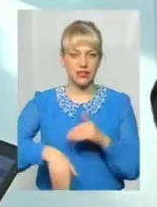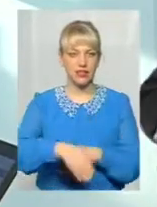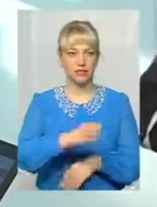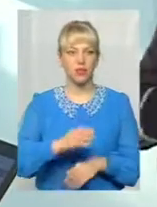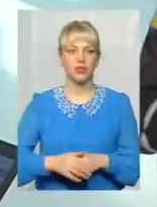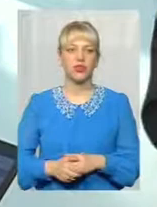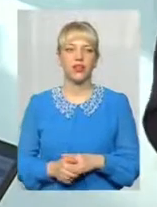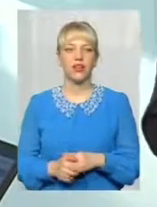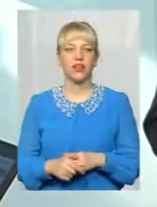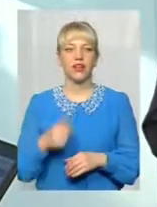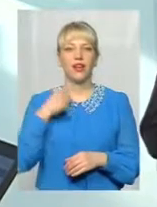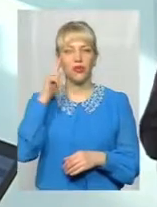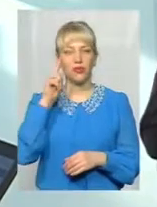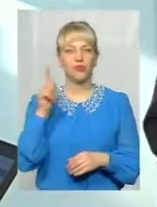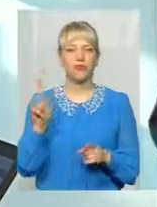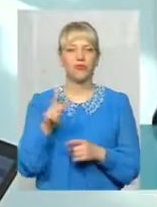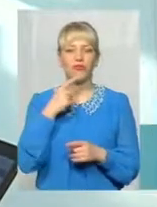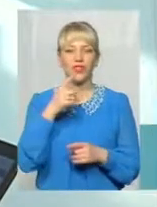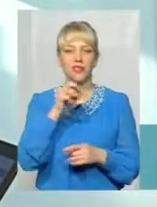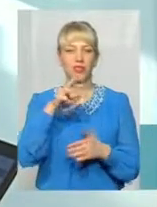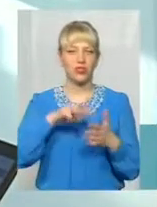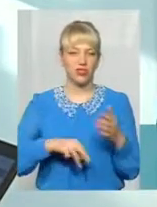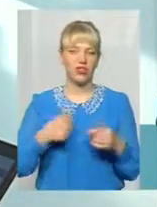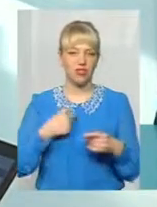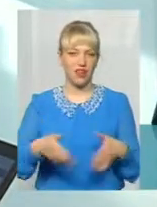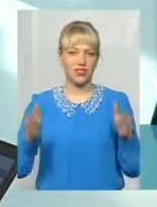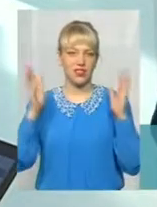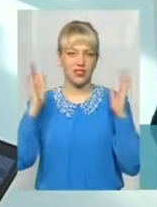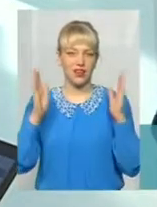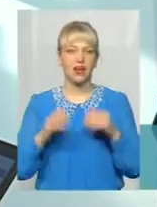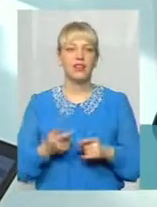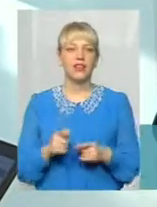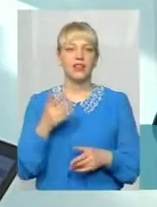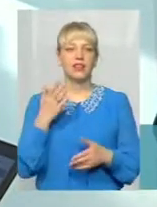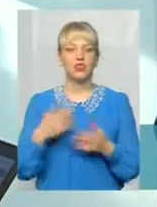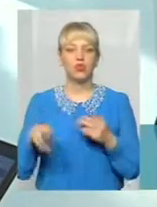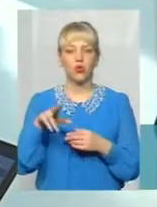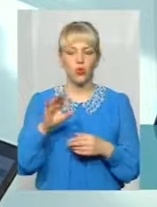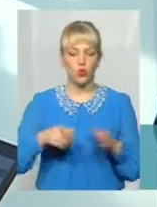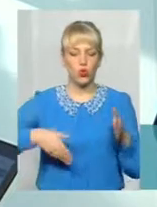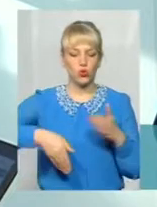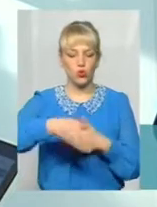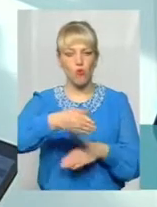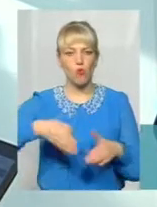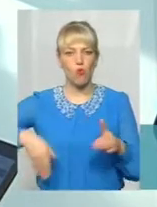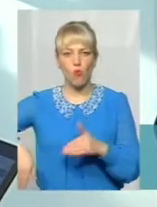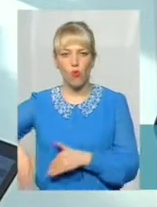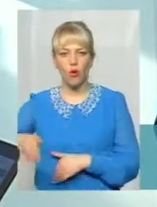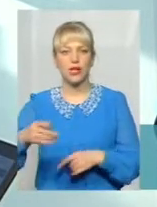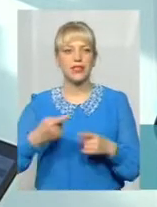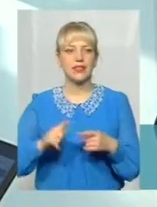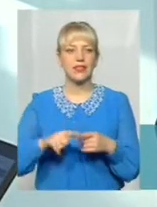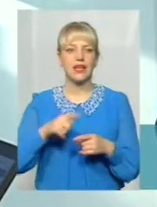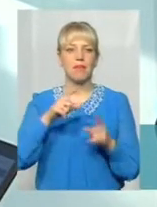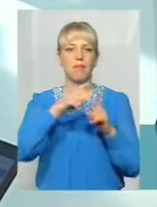хочете спитати, що я двома роками тільки за. Щодо минералізованих смуг, звичайно, це є правила, як військові